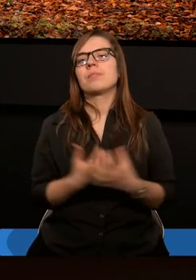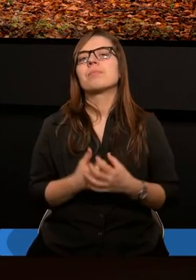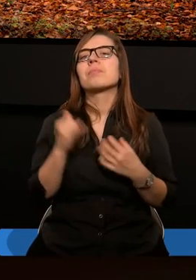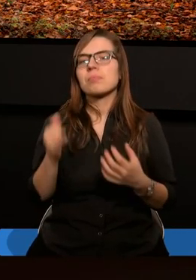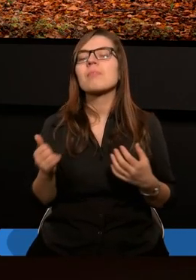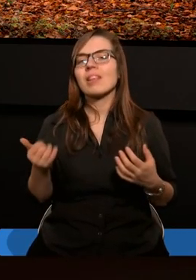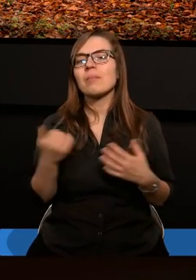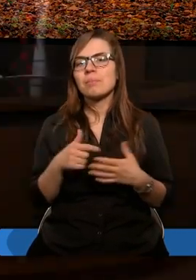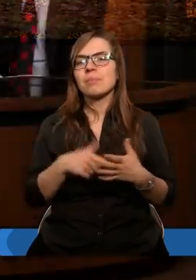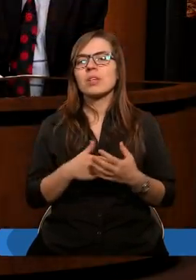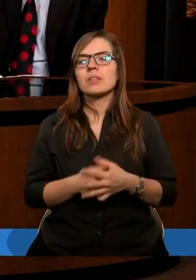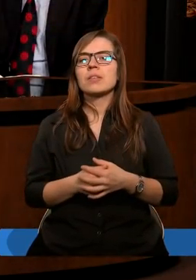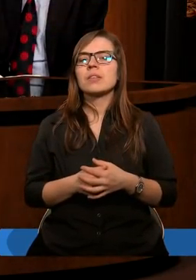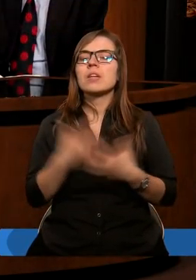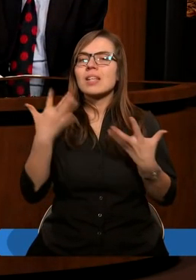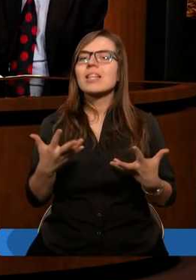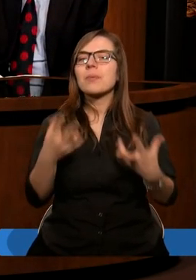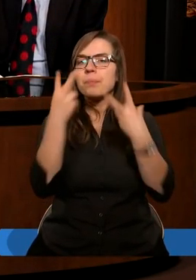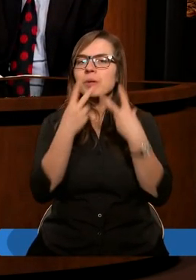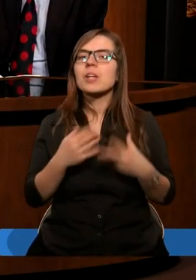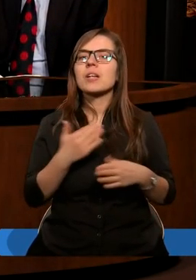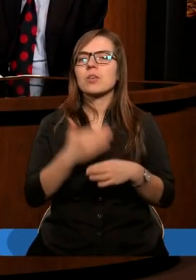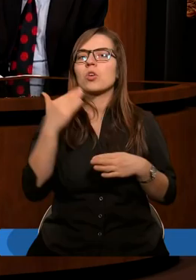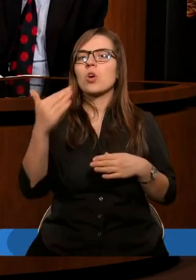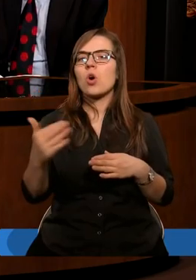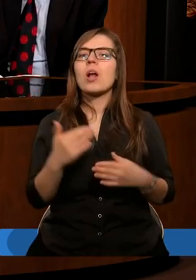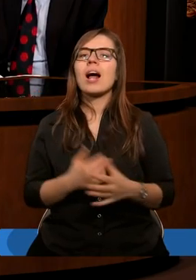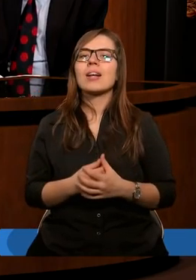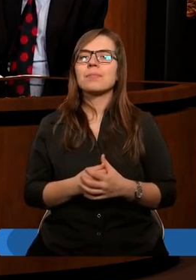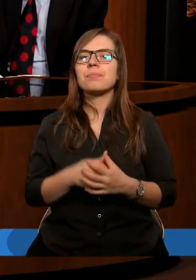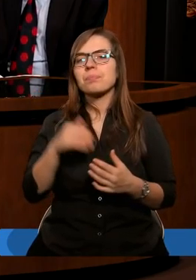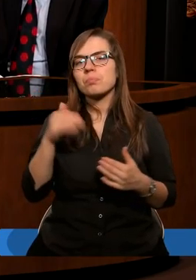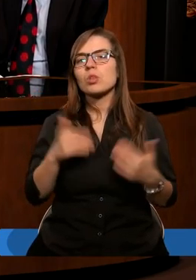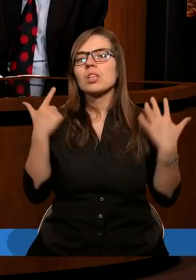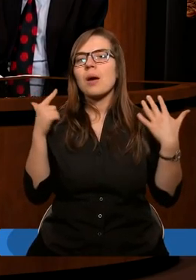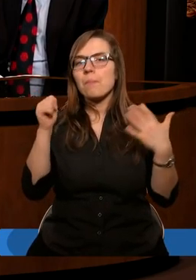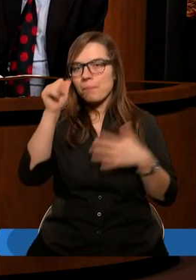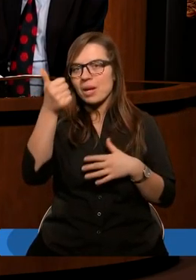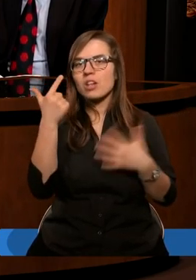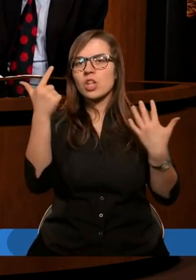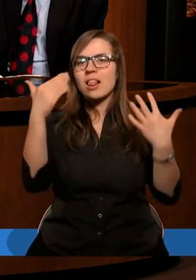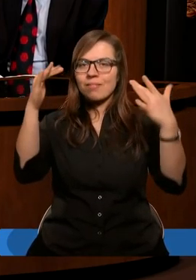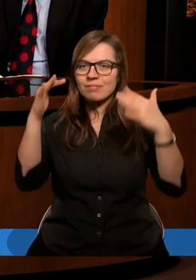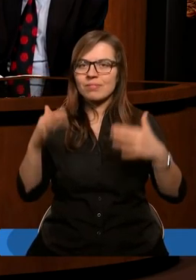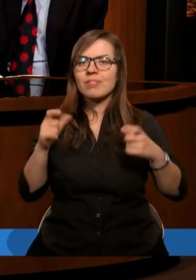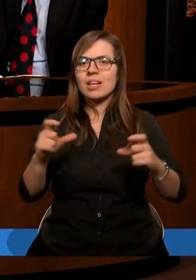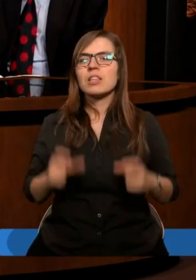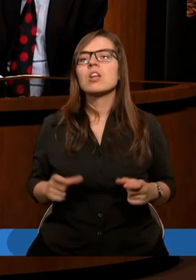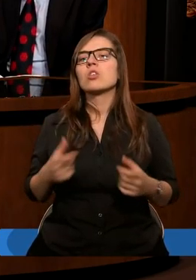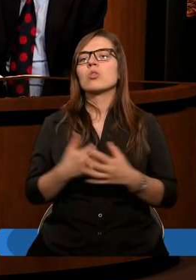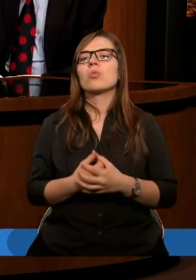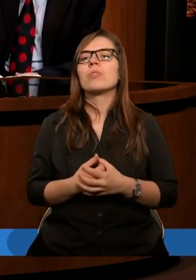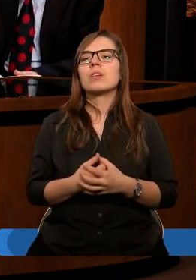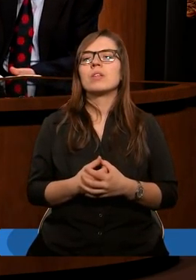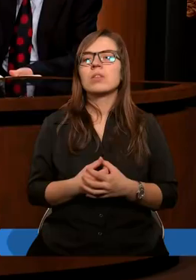ostatecznie zbawiony. Teraz przeczytajmy sobie może pierwszych siedem wersetów jedenastego rozdziału. Gregorzu,